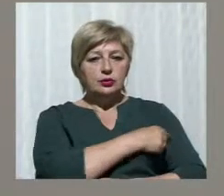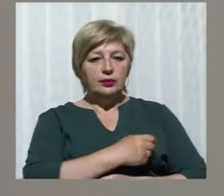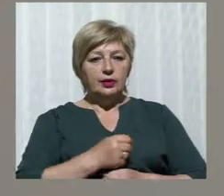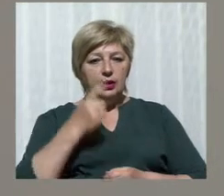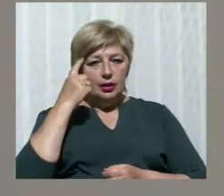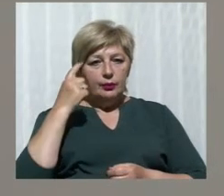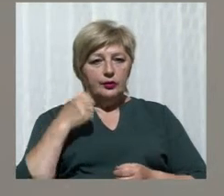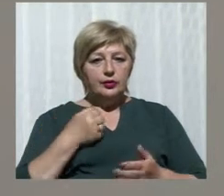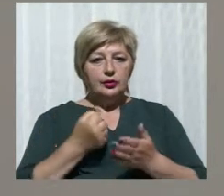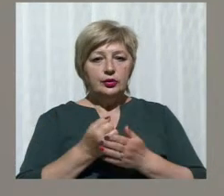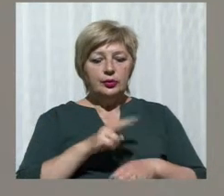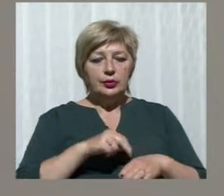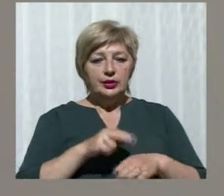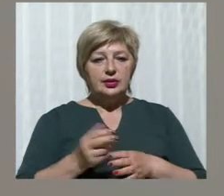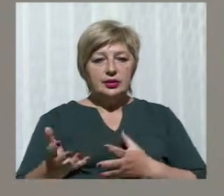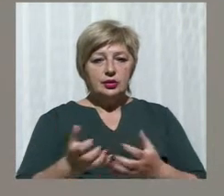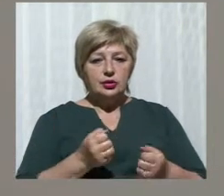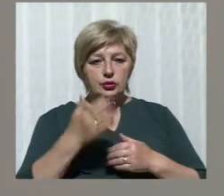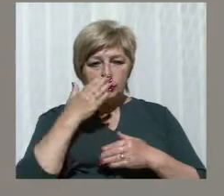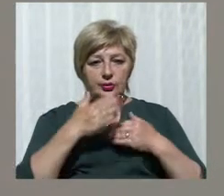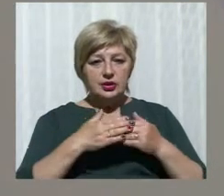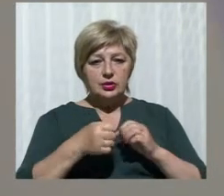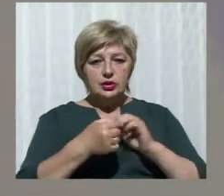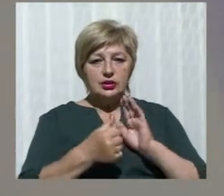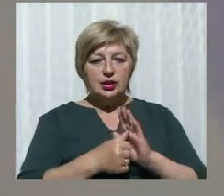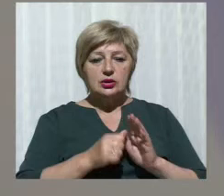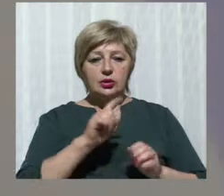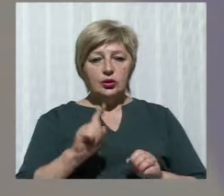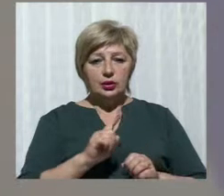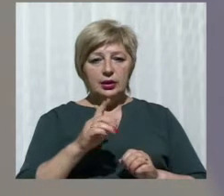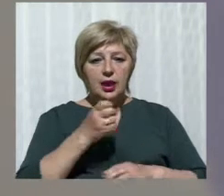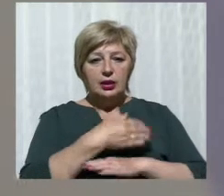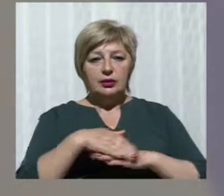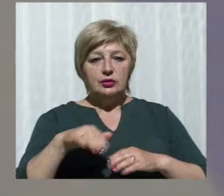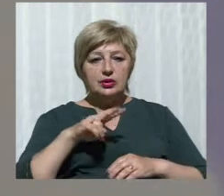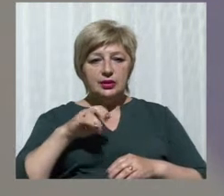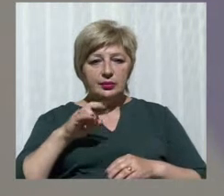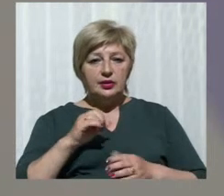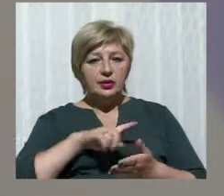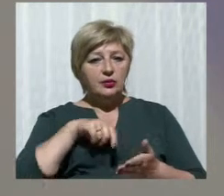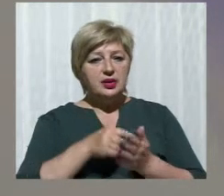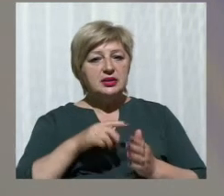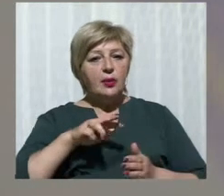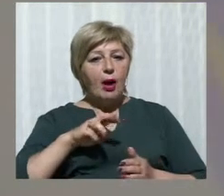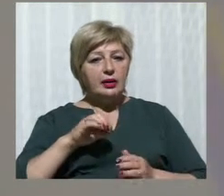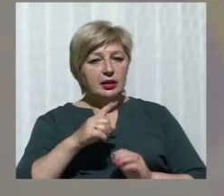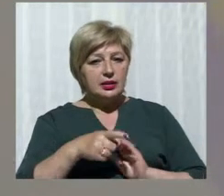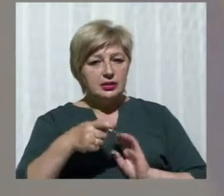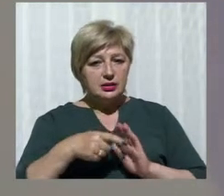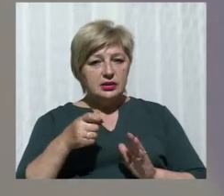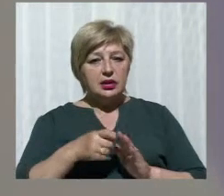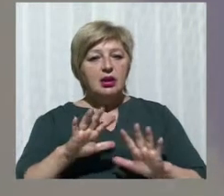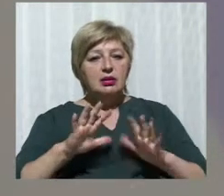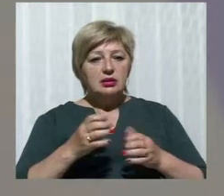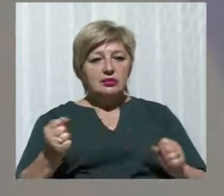Повідомлення до поліції надійшло близько 16-ї години. На вулиці Лермонтова в місті Марганці стався вибух попереднього гранати.